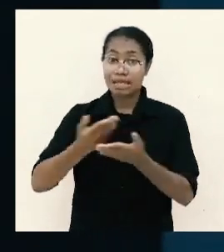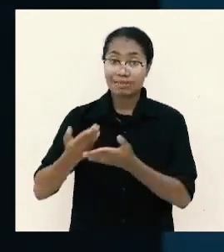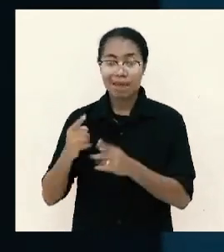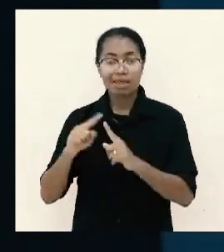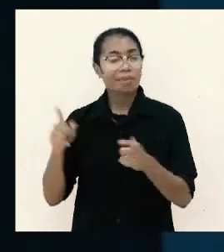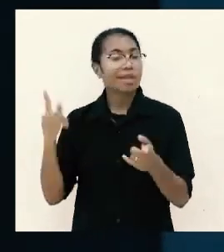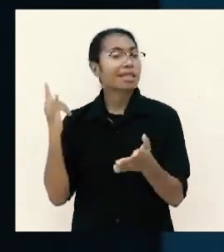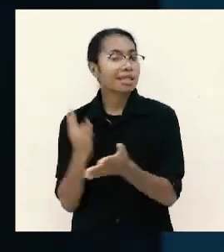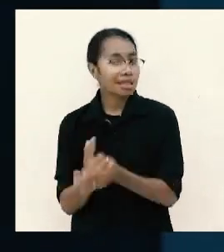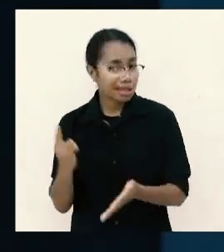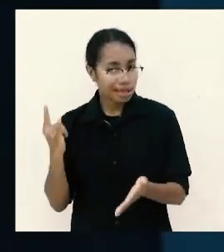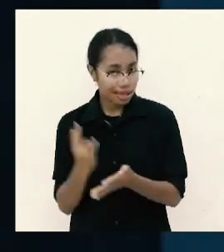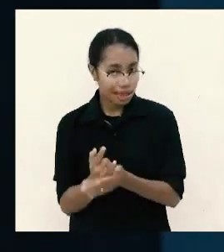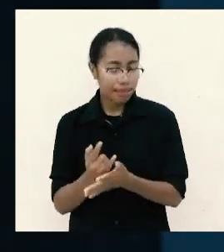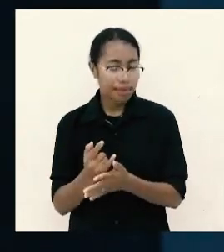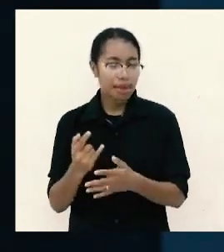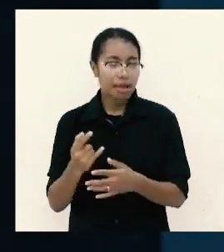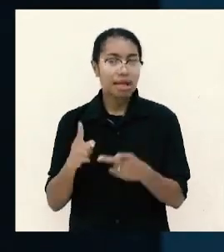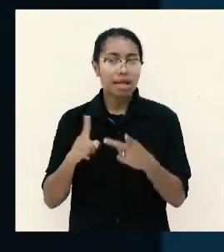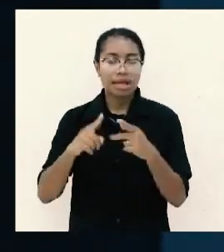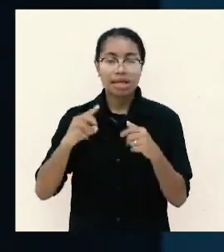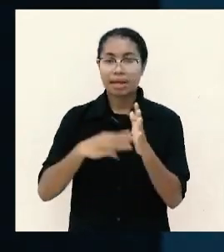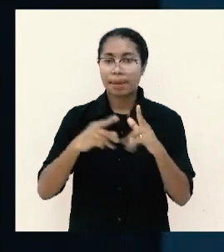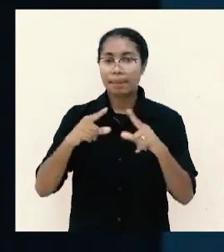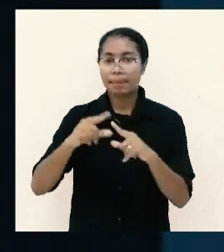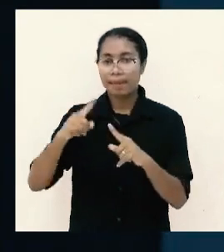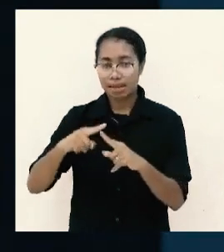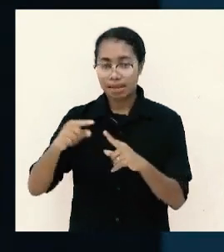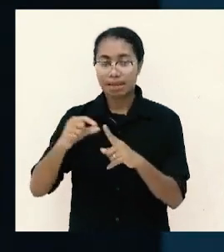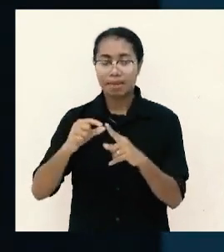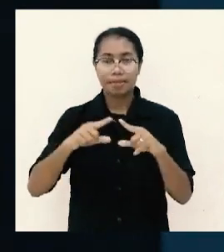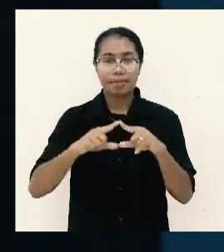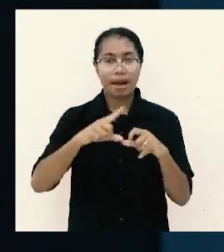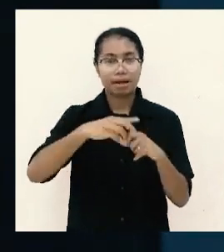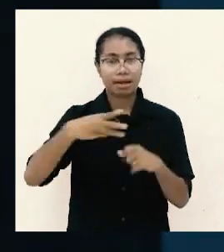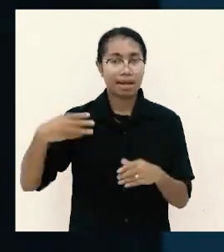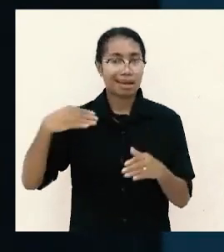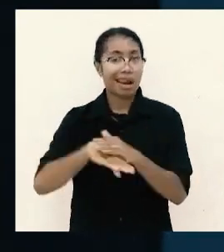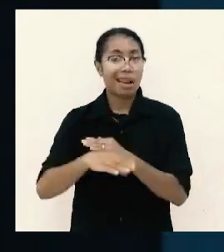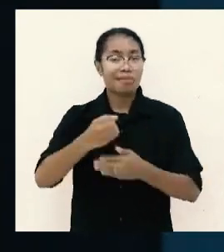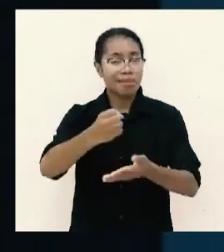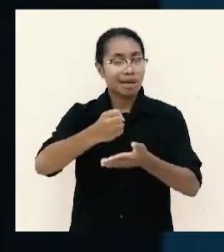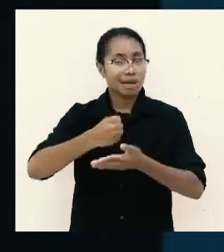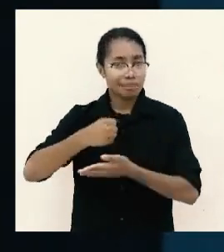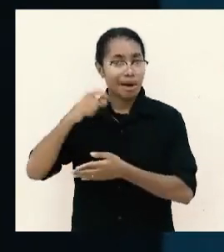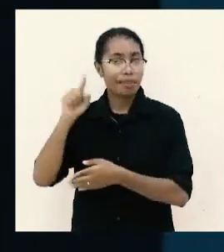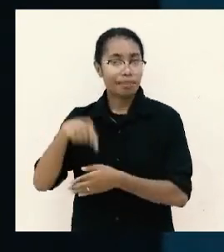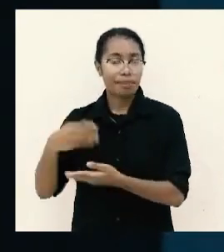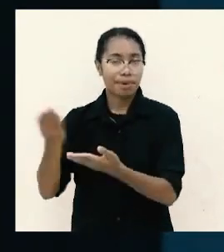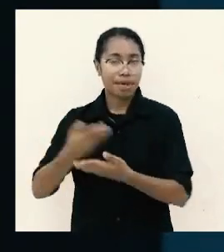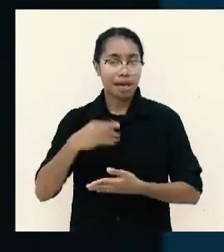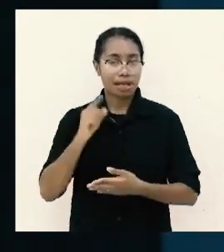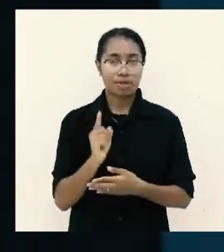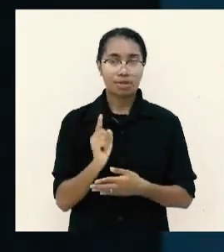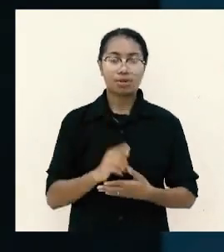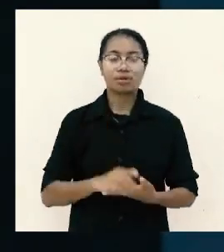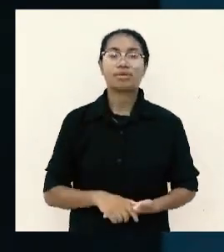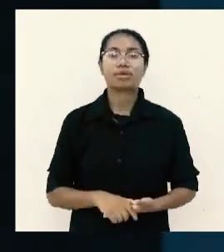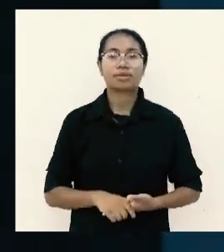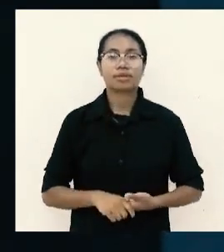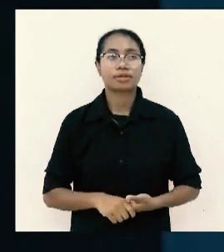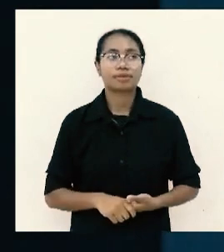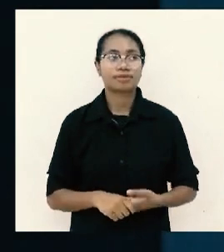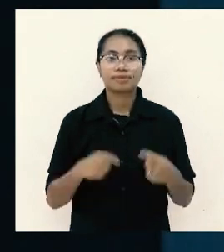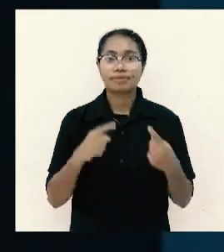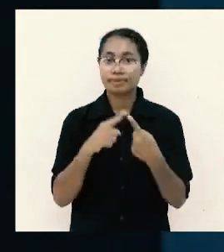tetap hikmat dipakai di dalam menerima pemberian itu hal